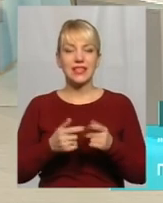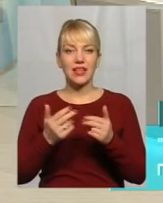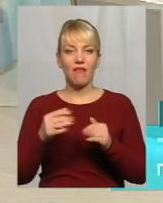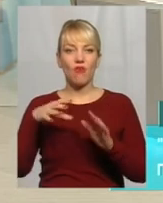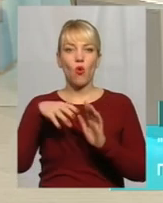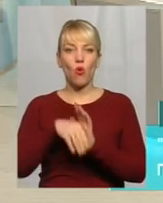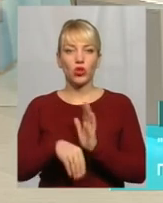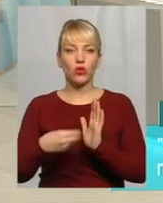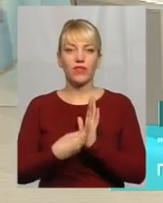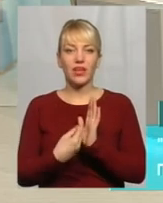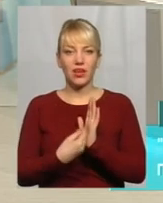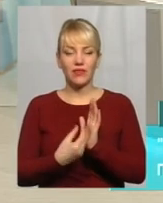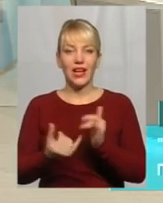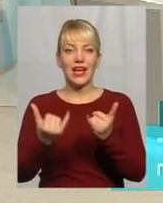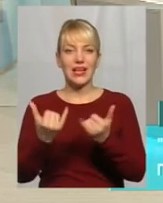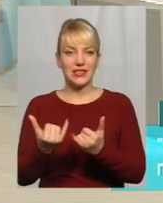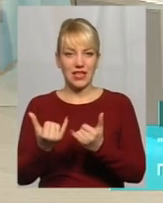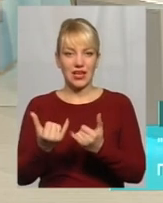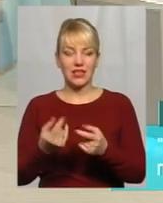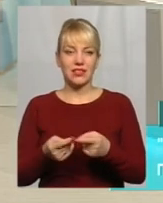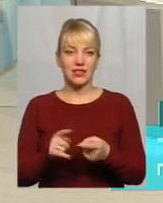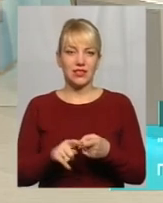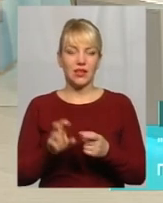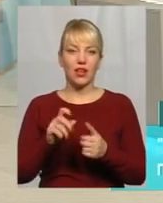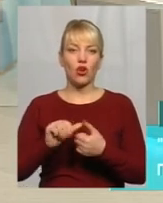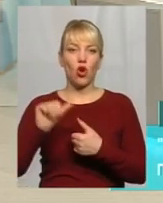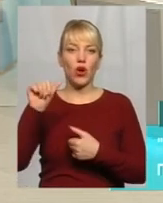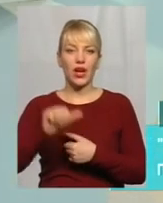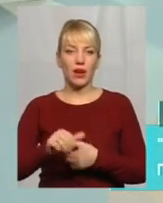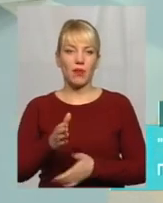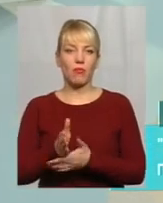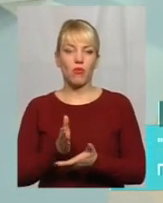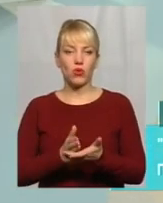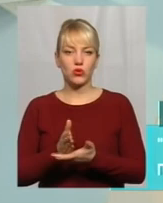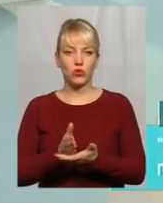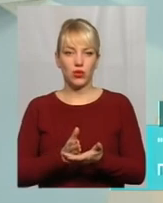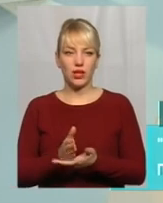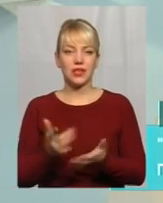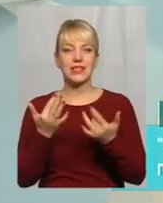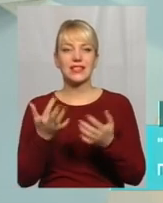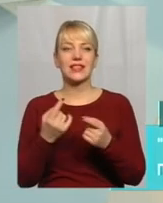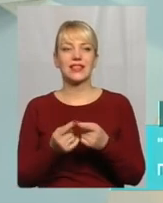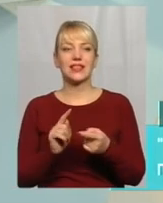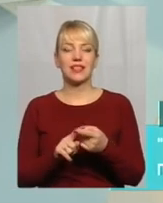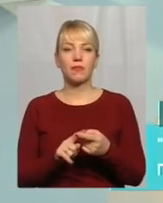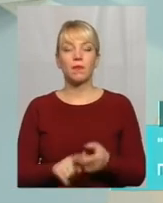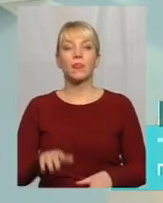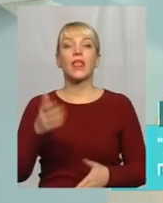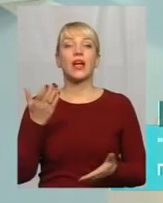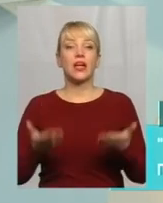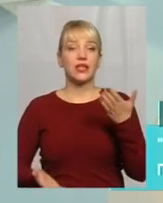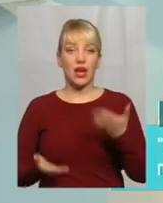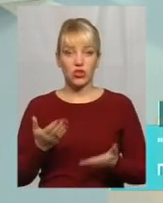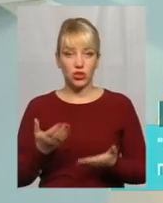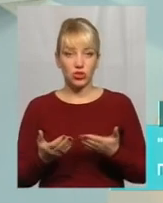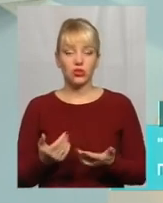тариф, зараз воно окремою послугою Скільки це? Ну, якщо в